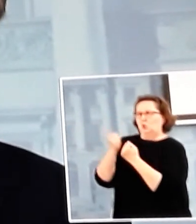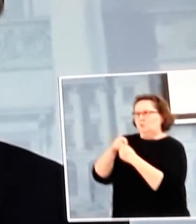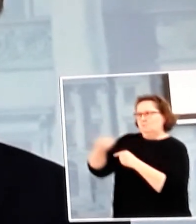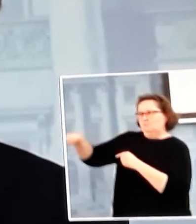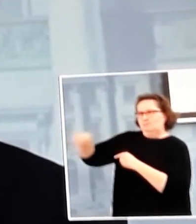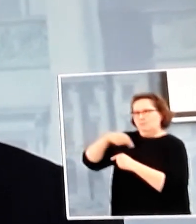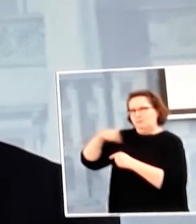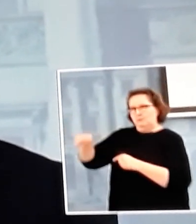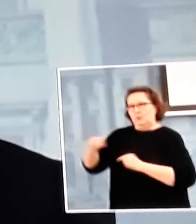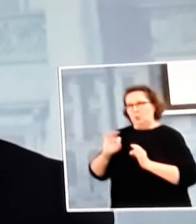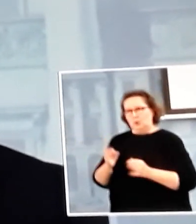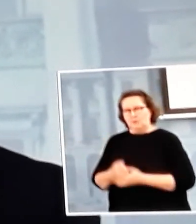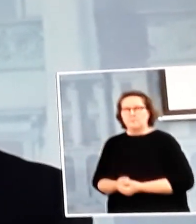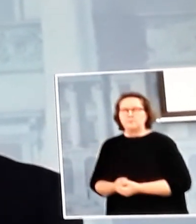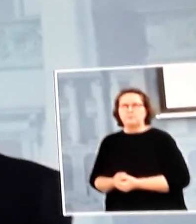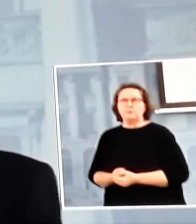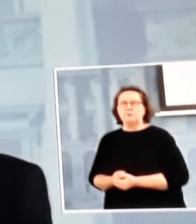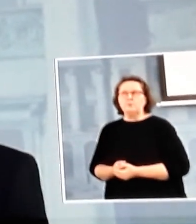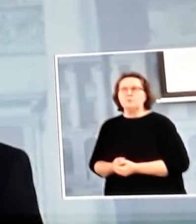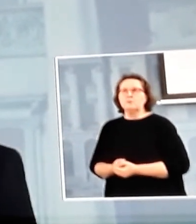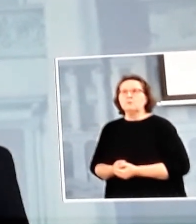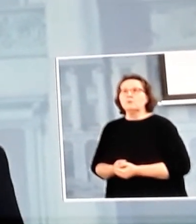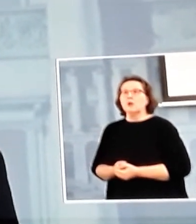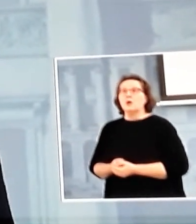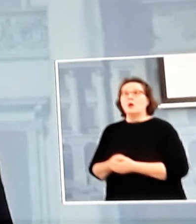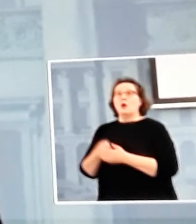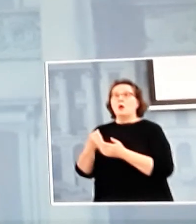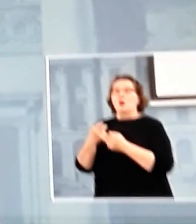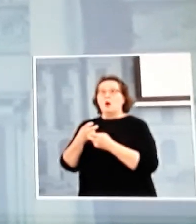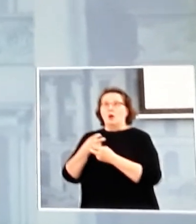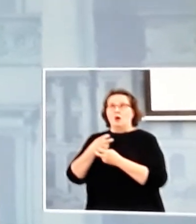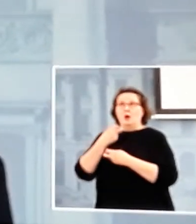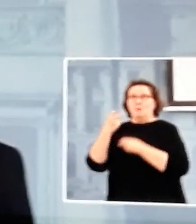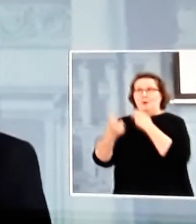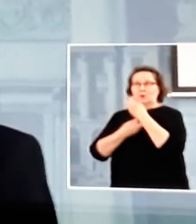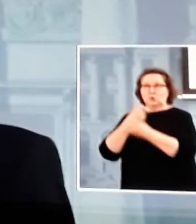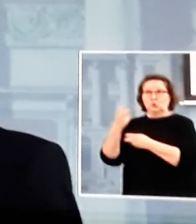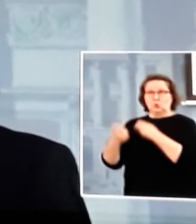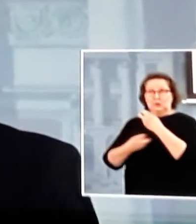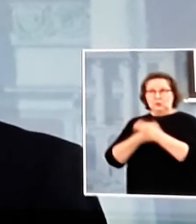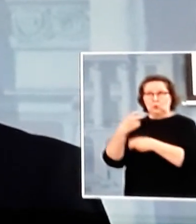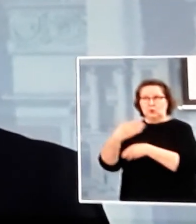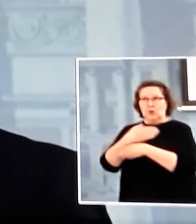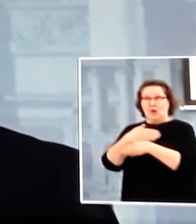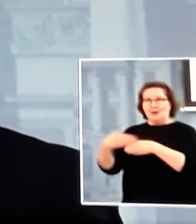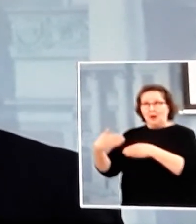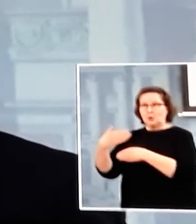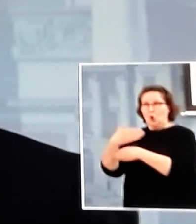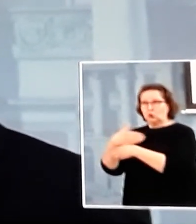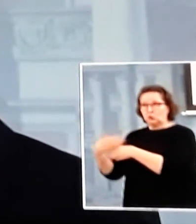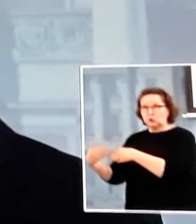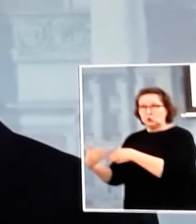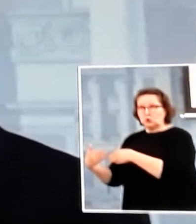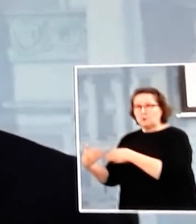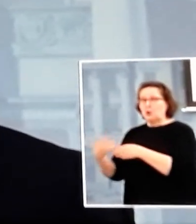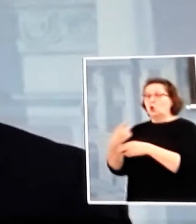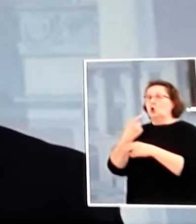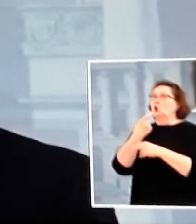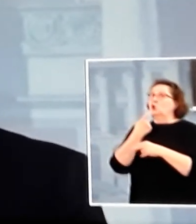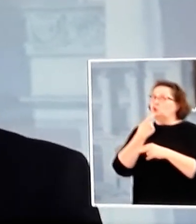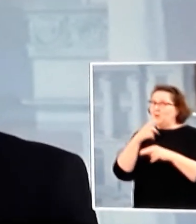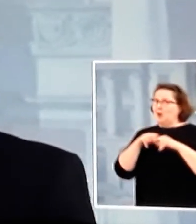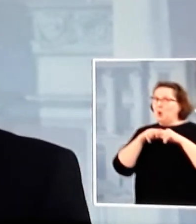On selvää, että nämä matkustamisen rajoitukset aiheuttavat suomalaiselle kuljetuselinkeinoille